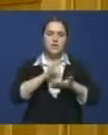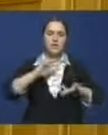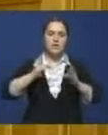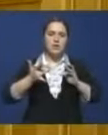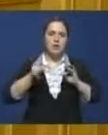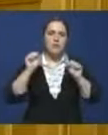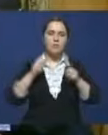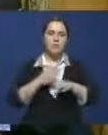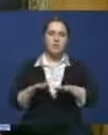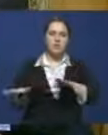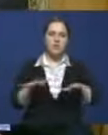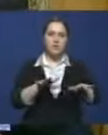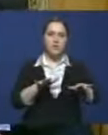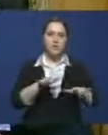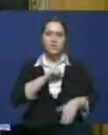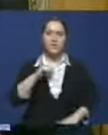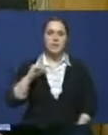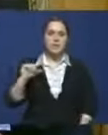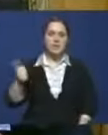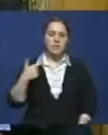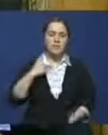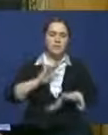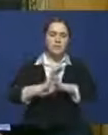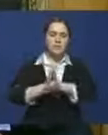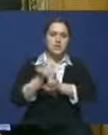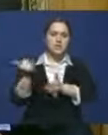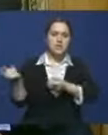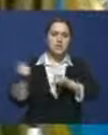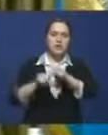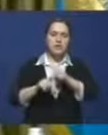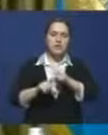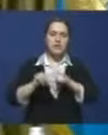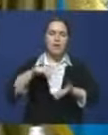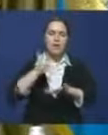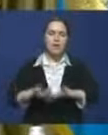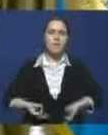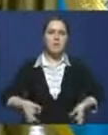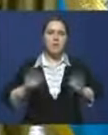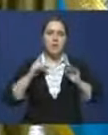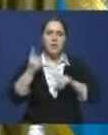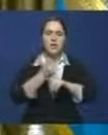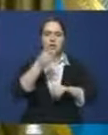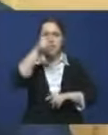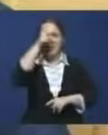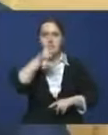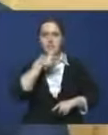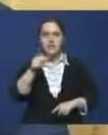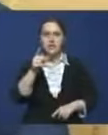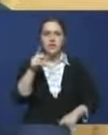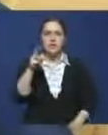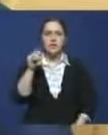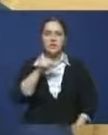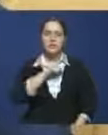отстроили всю вертикаль. Самое главное – мы тесно выстроили отношения с Генеральной прокуратурой. Раз в квартал Асхат Долубаев сам проводит